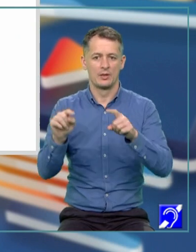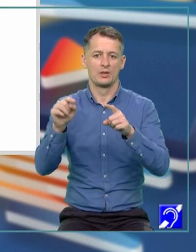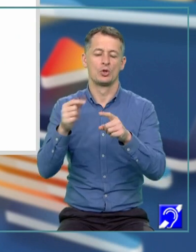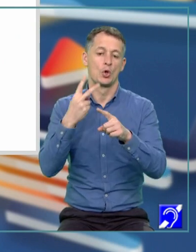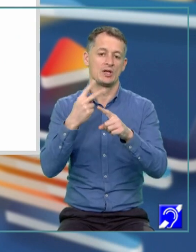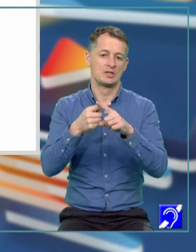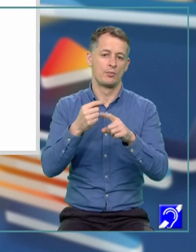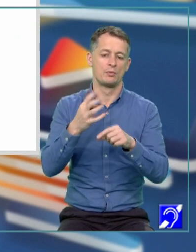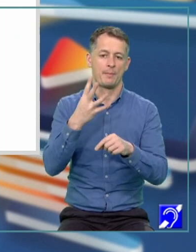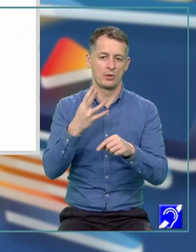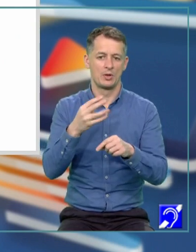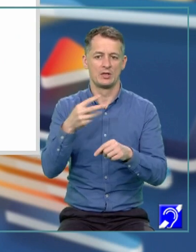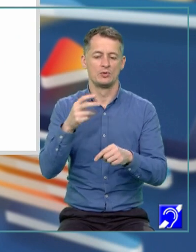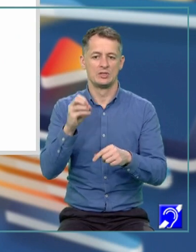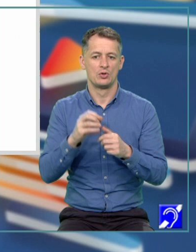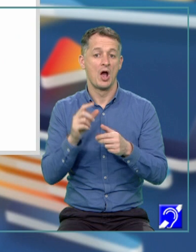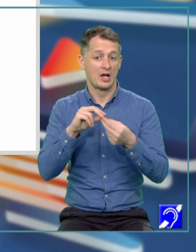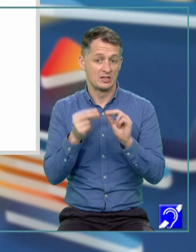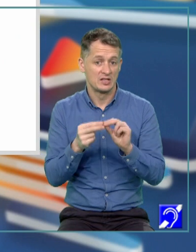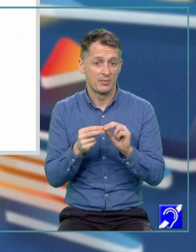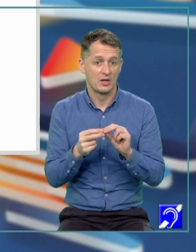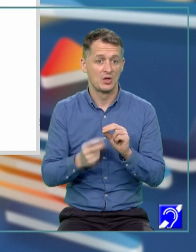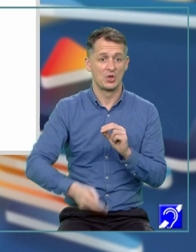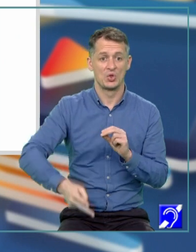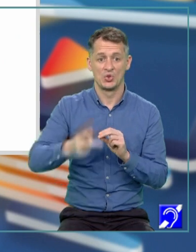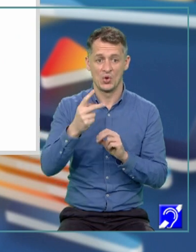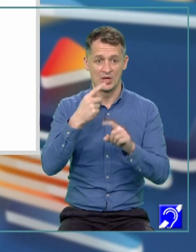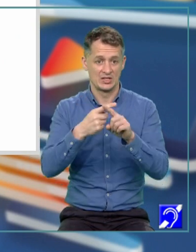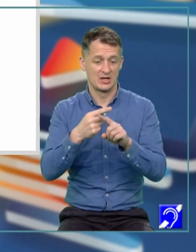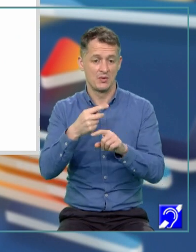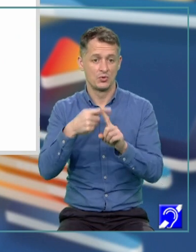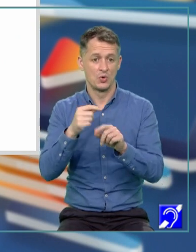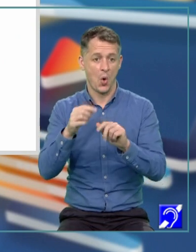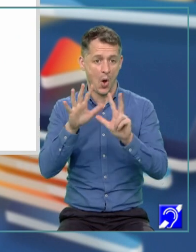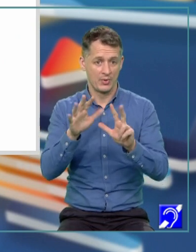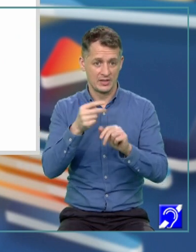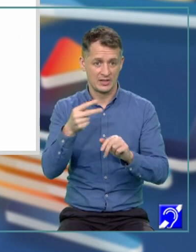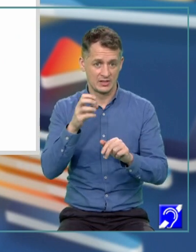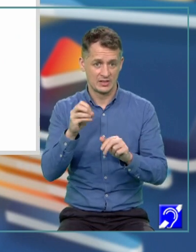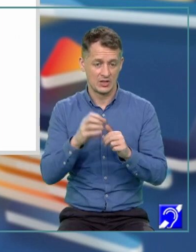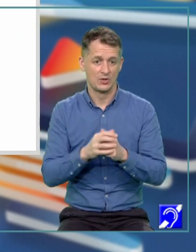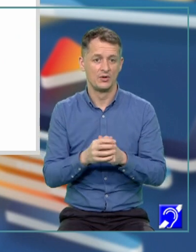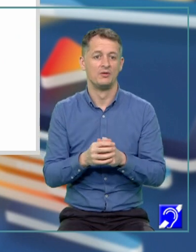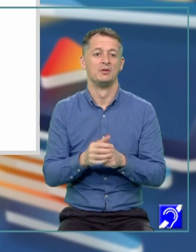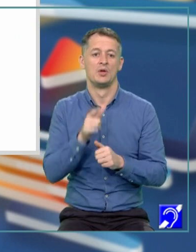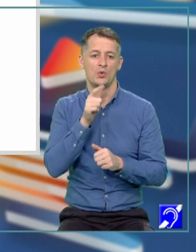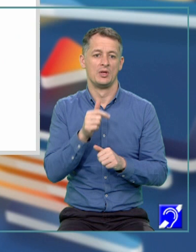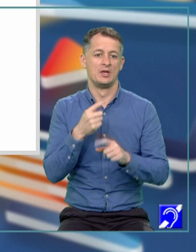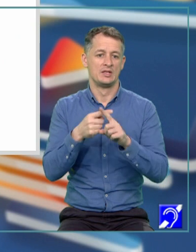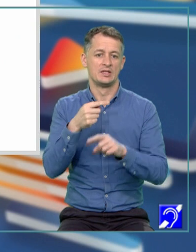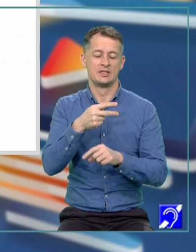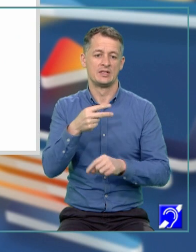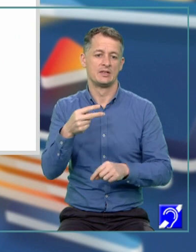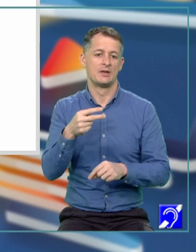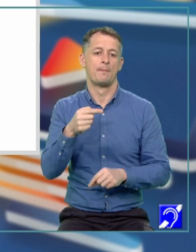0. Ori asta înseamnă că 2X plus 8 este 0, de unde obținem soluția X egal cu minus 4, sau